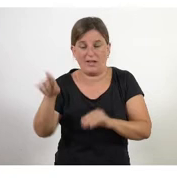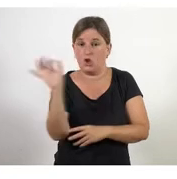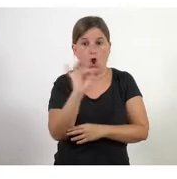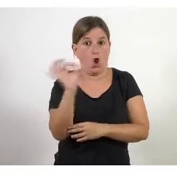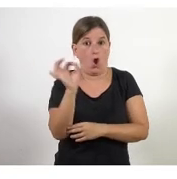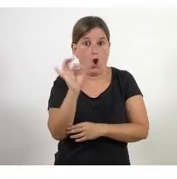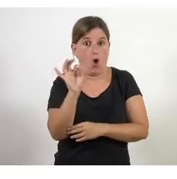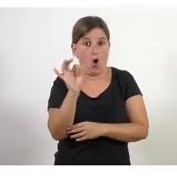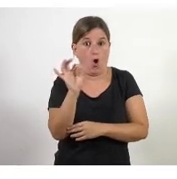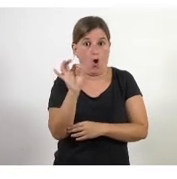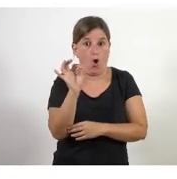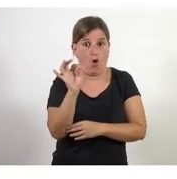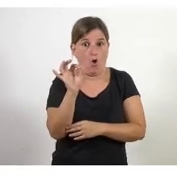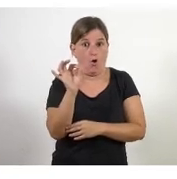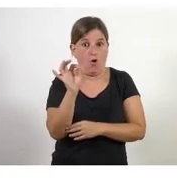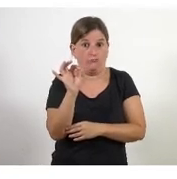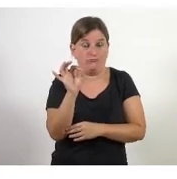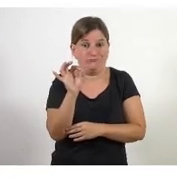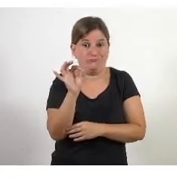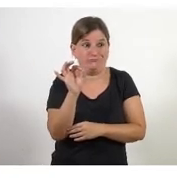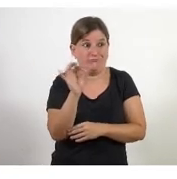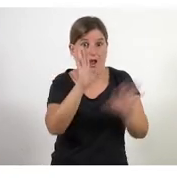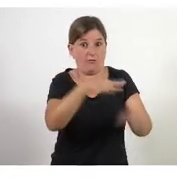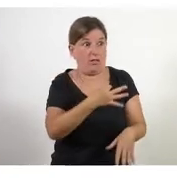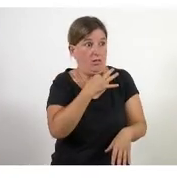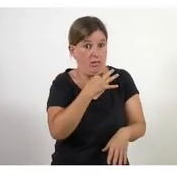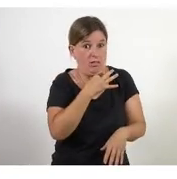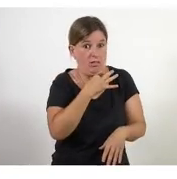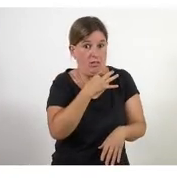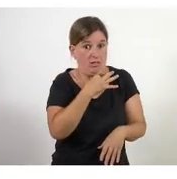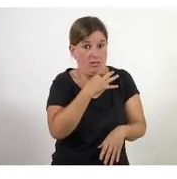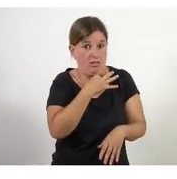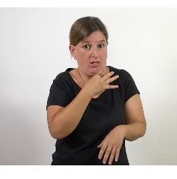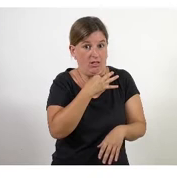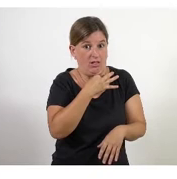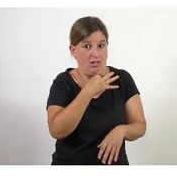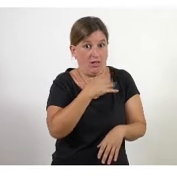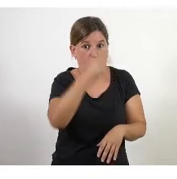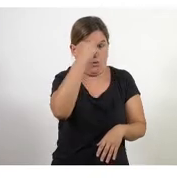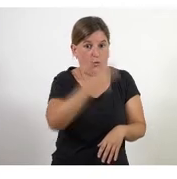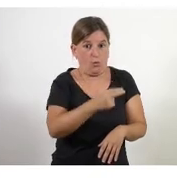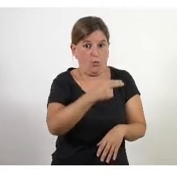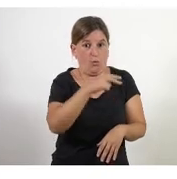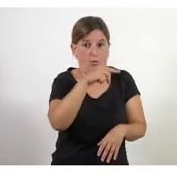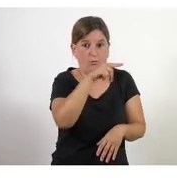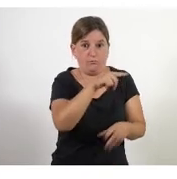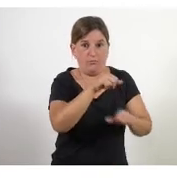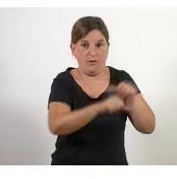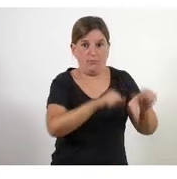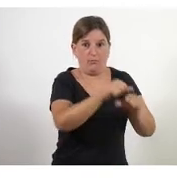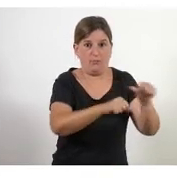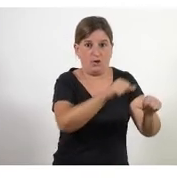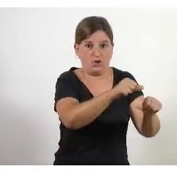acomplim la nostra raó de ser o estem acomplint amb amb un procés un